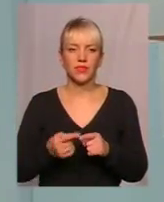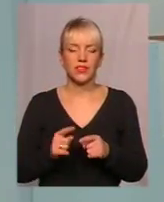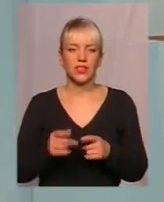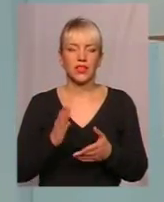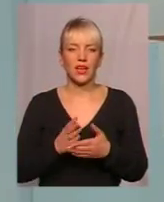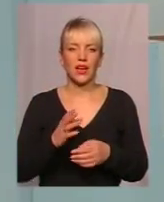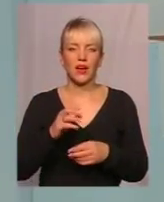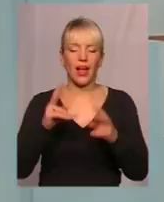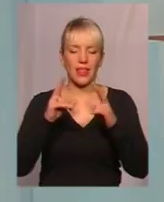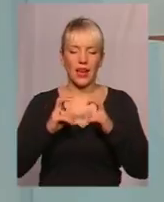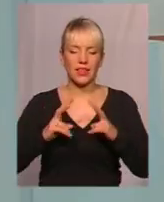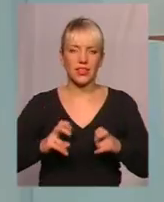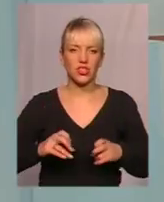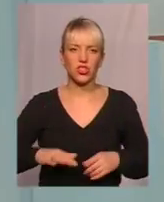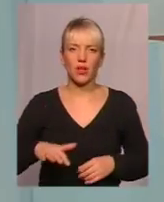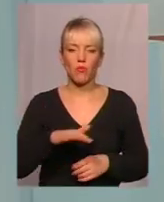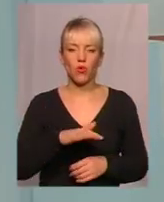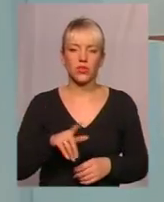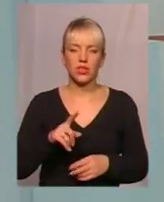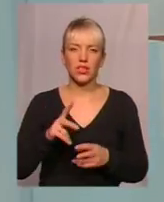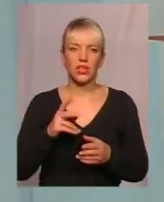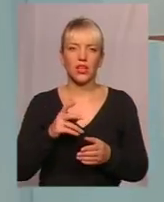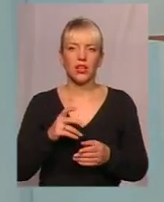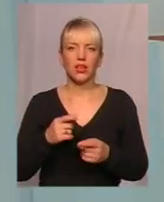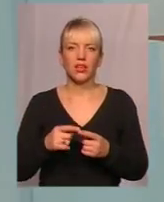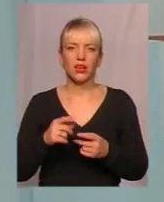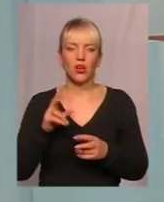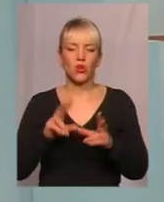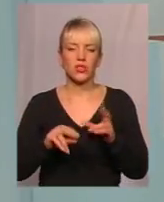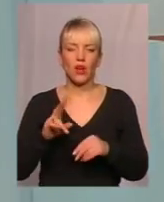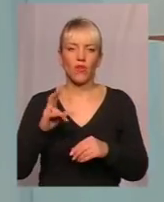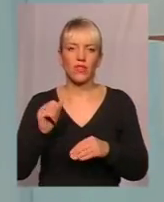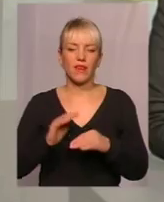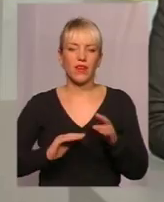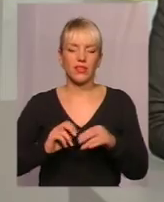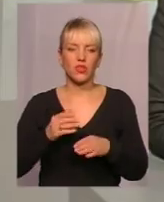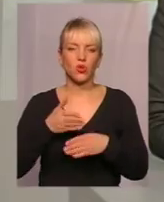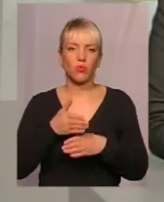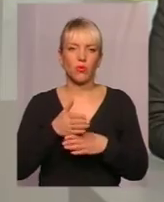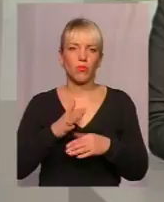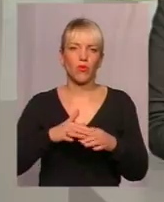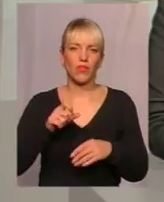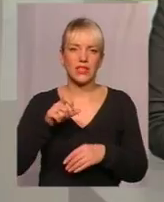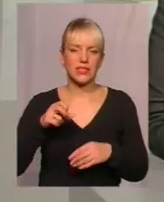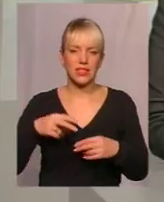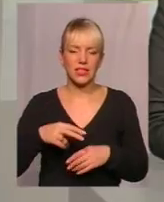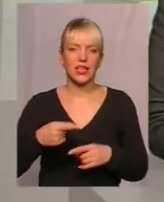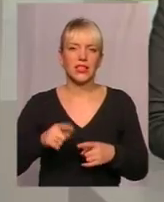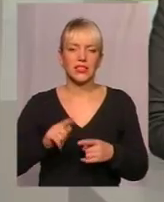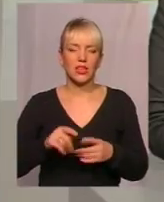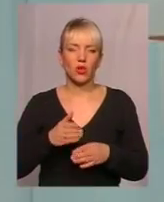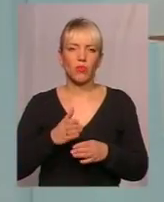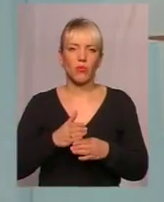аналітичний простір, який розрахований на фахівців допомагаючих професій і, в першу чергу, допомагає